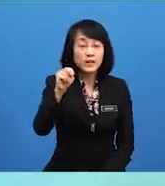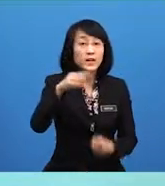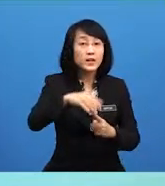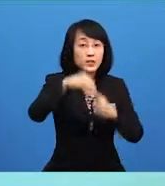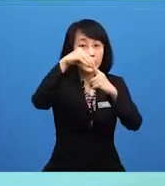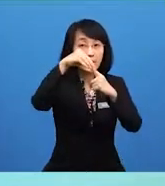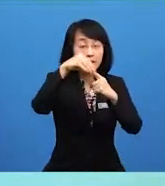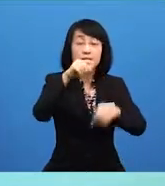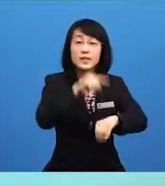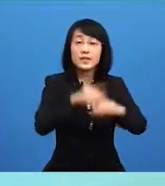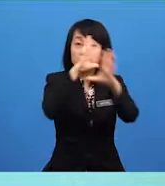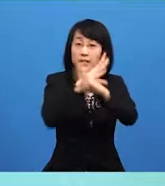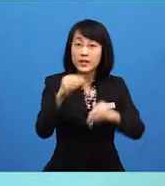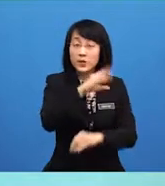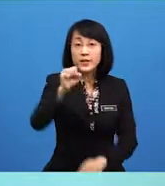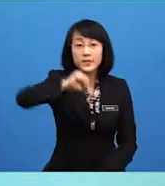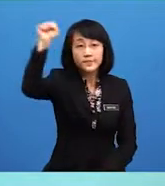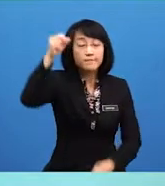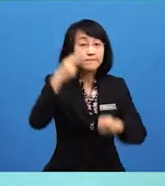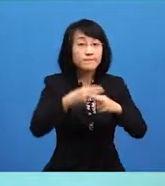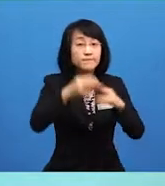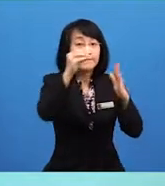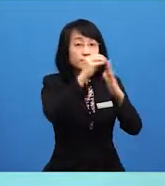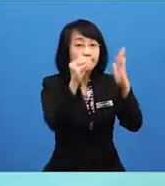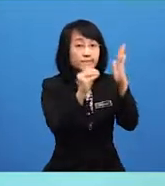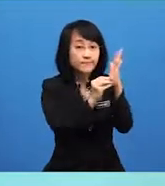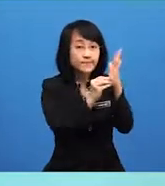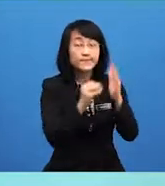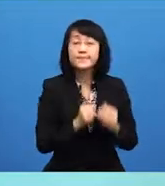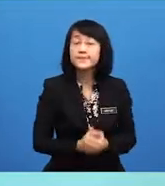di Sarawak dan Sabah dinamai Ordinan.